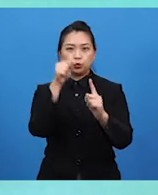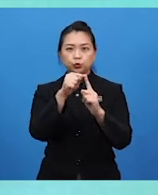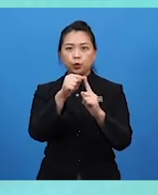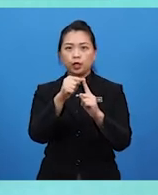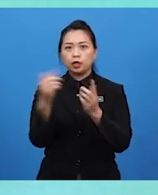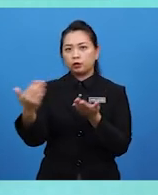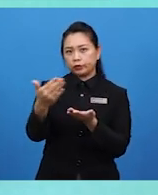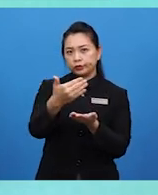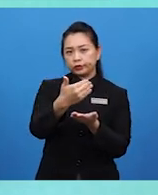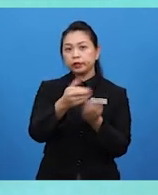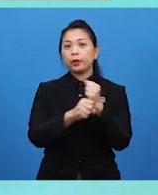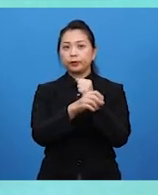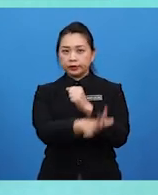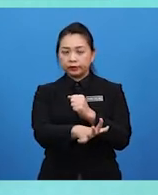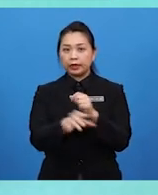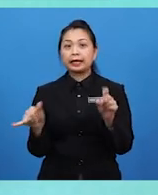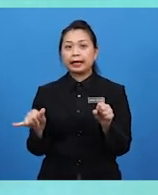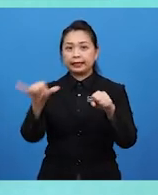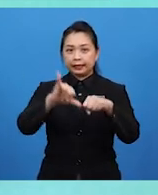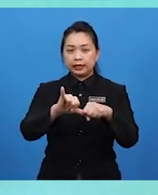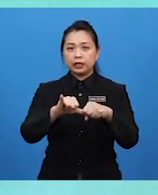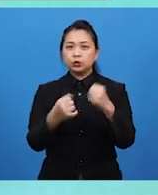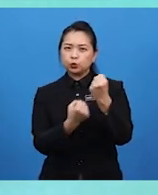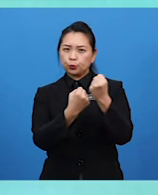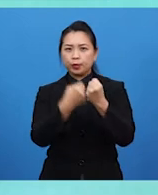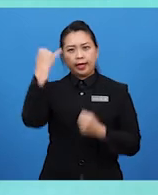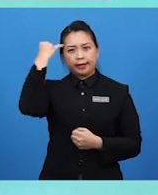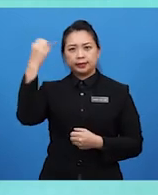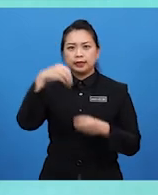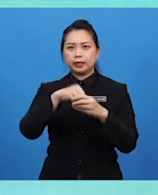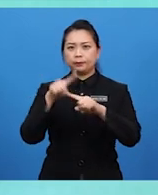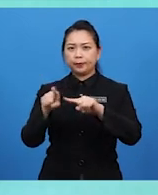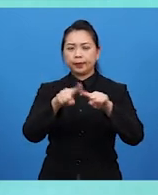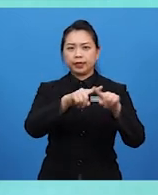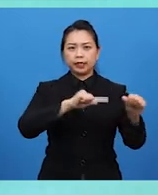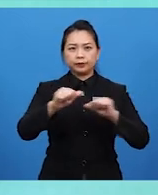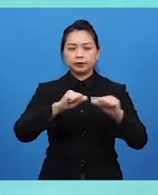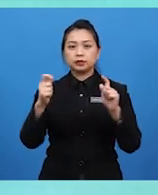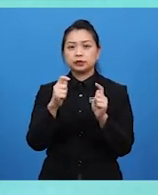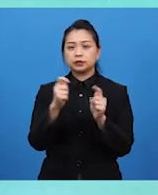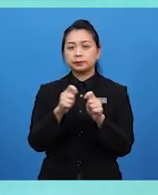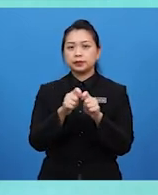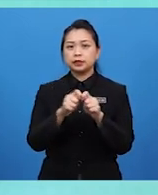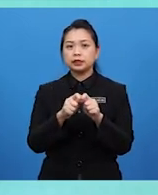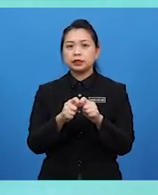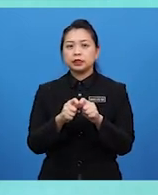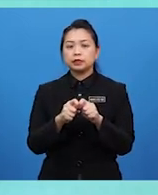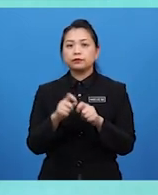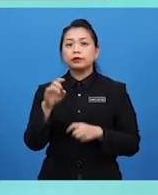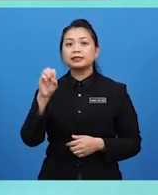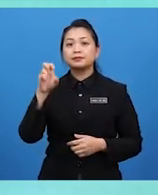koleksi, mengkomisalkan karya, penyumbang idea dalam pelbagai aktiviti seperti seminar atau forum,